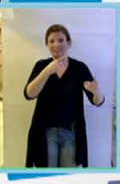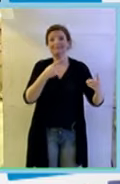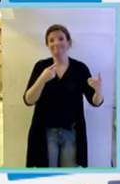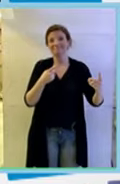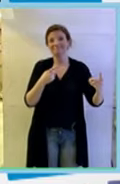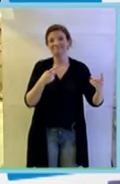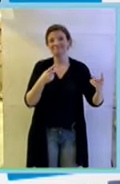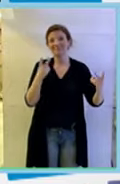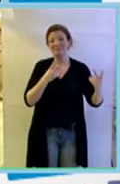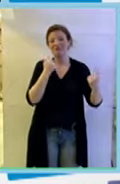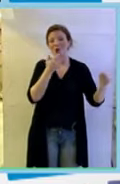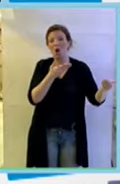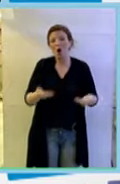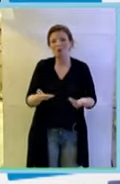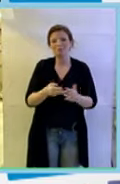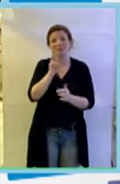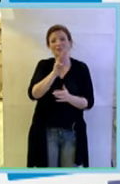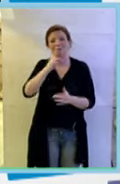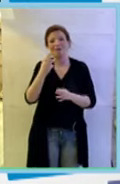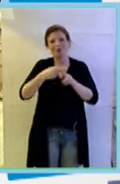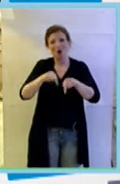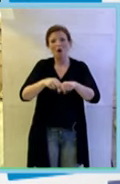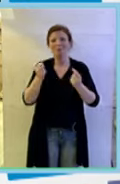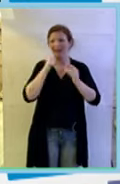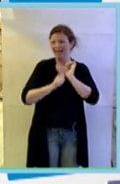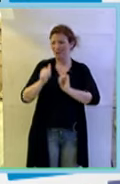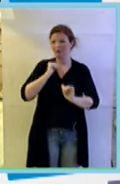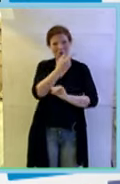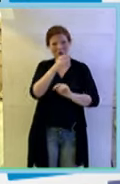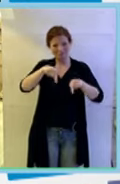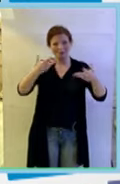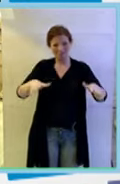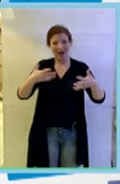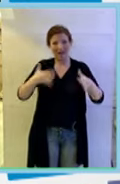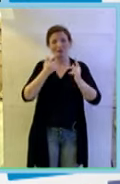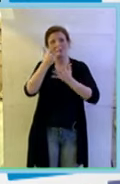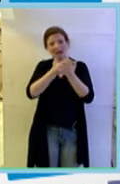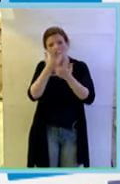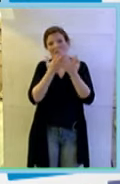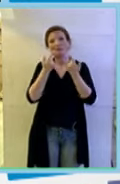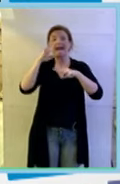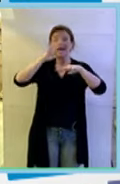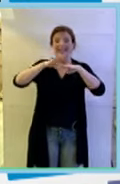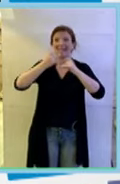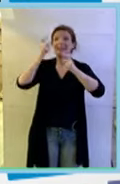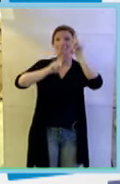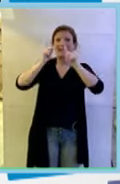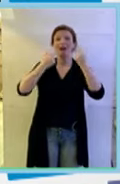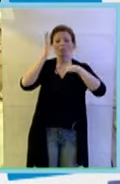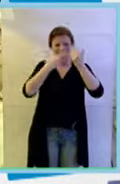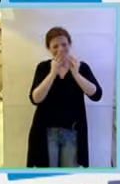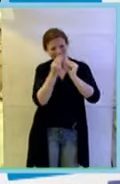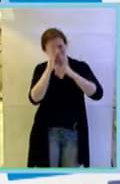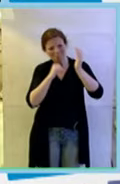è stato ospite qui tra l'altro di World Wide Rome l'anno scorso su questo palco a raccontarci che la rete a Milano fisicamente l'ha costruita lui